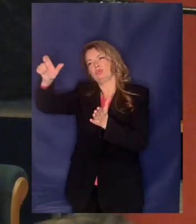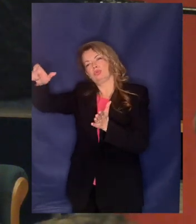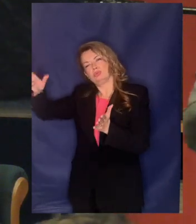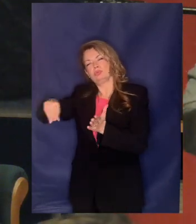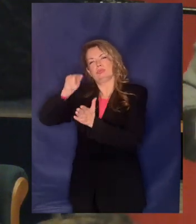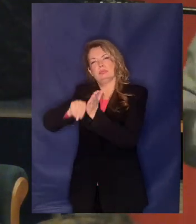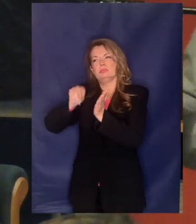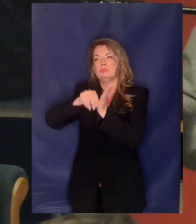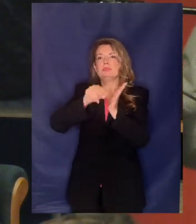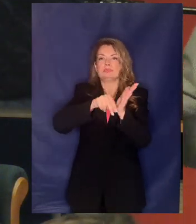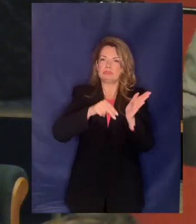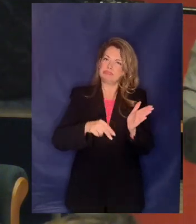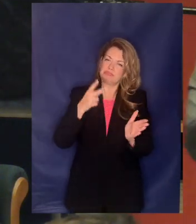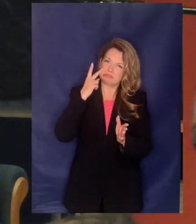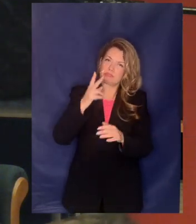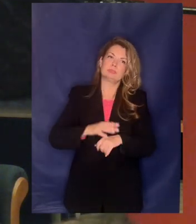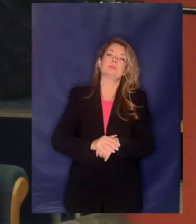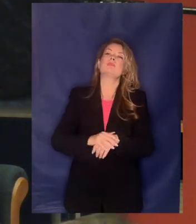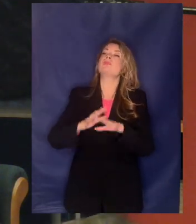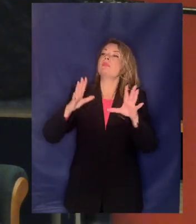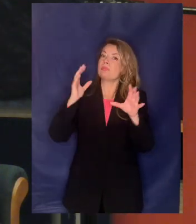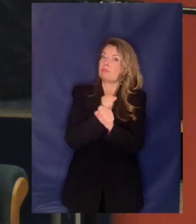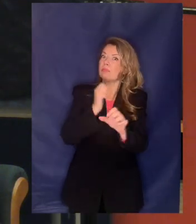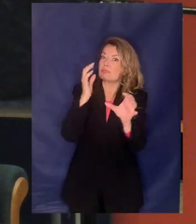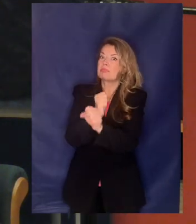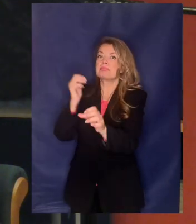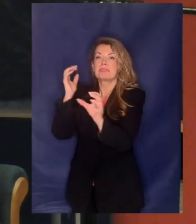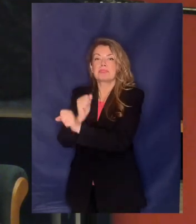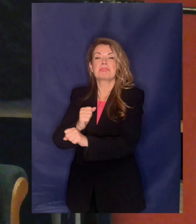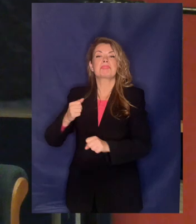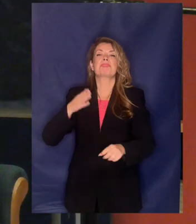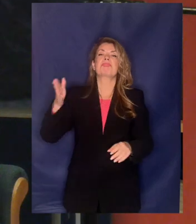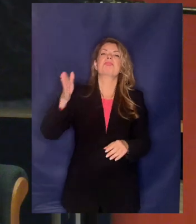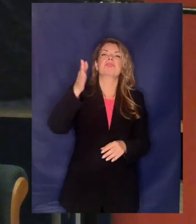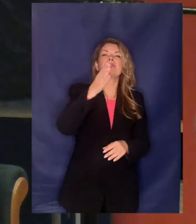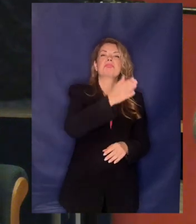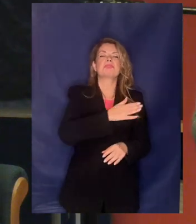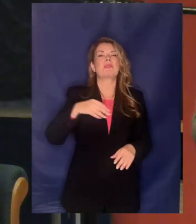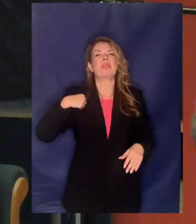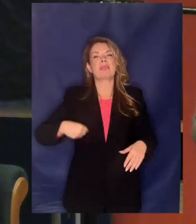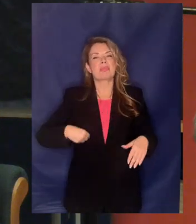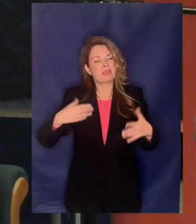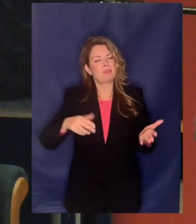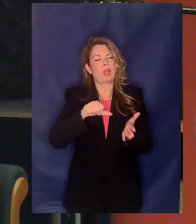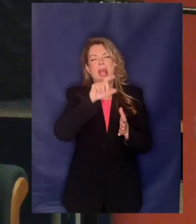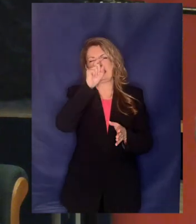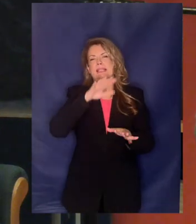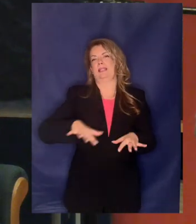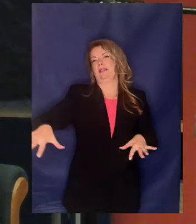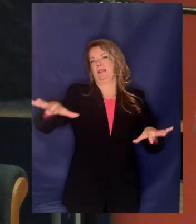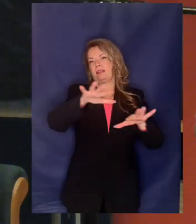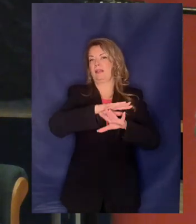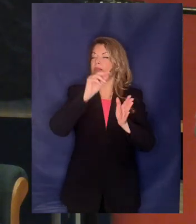γνωρίζετε απέναντι πολιτικά σε εμάς και μία σειρά άλλους Δήμους της Αττικής